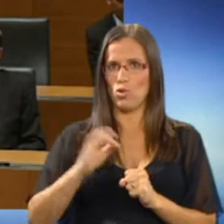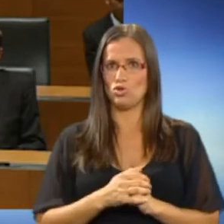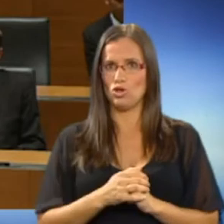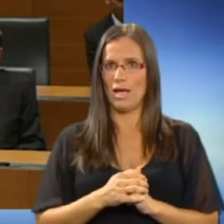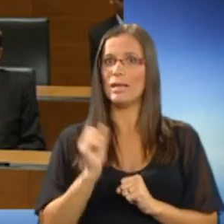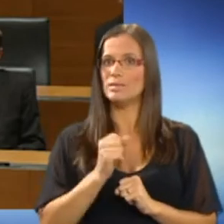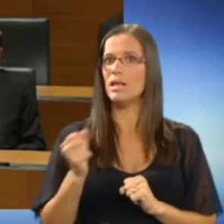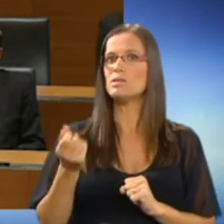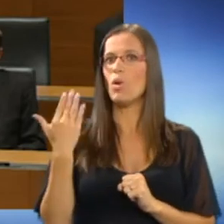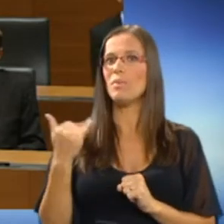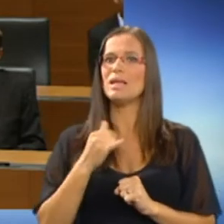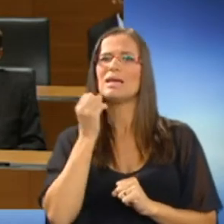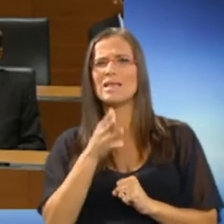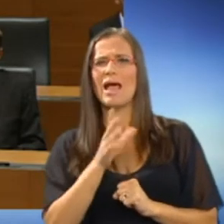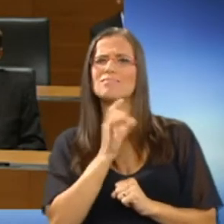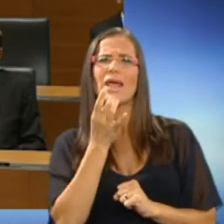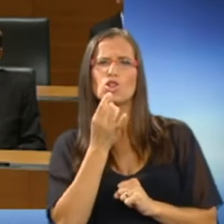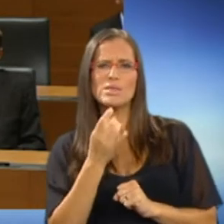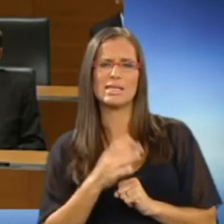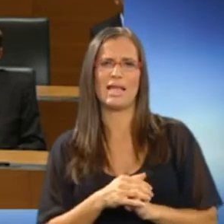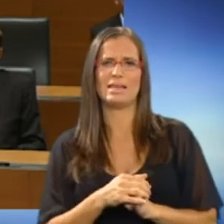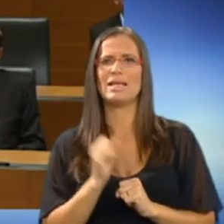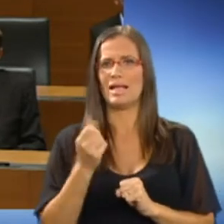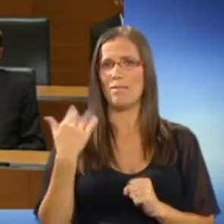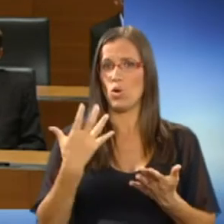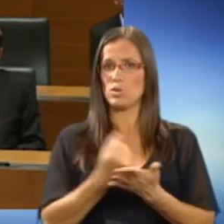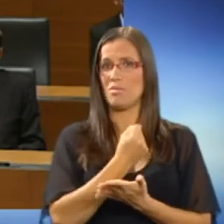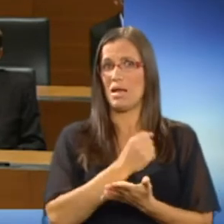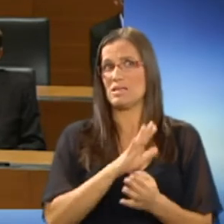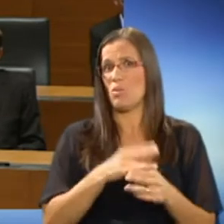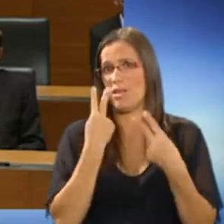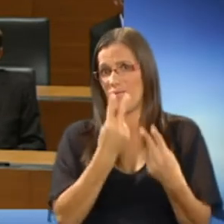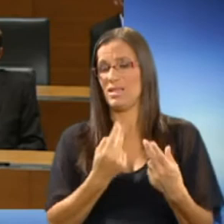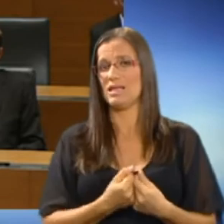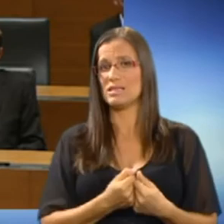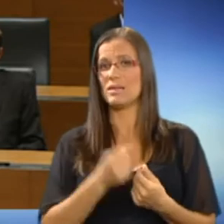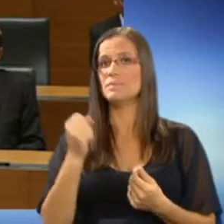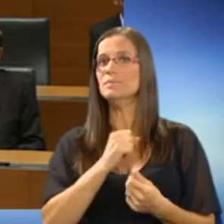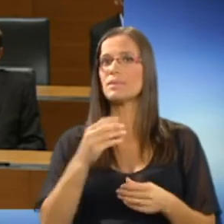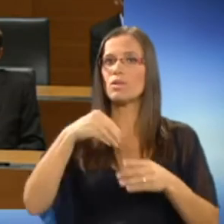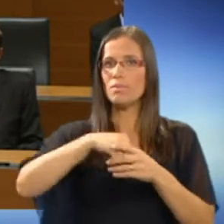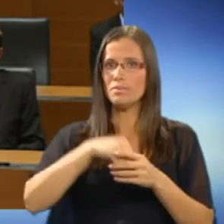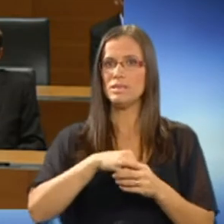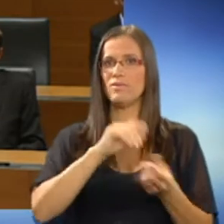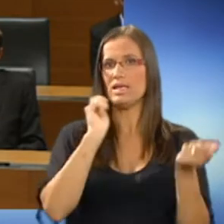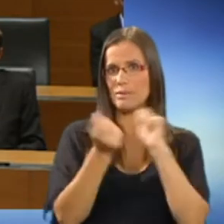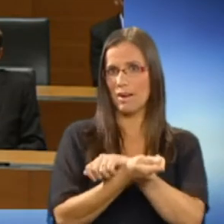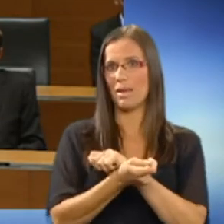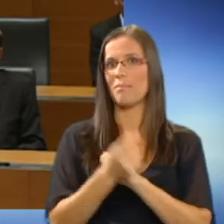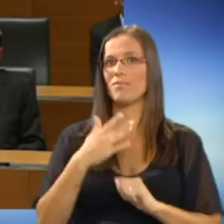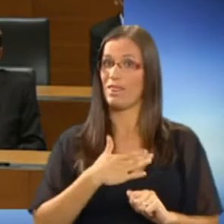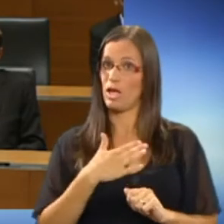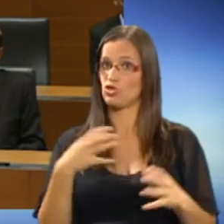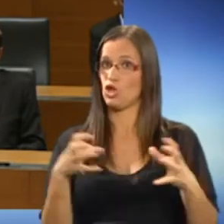da smo bili kdaj nedosledni, da je bil uspeh le na videze, da dobistvenih premikov v